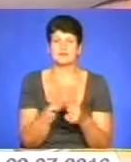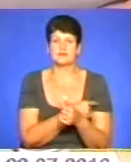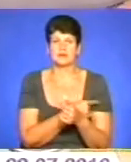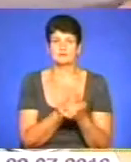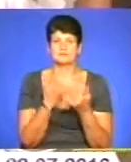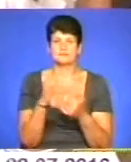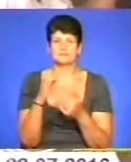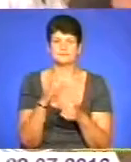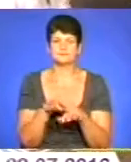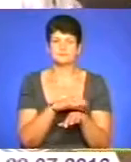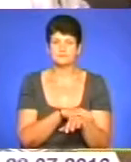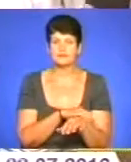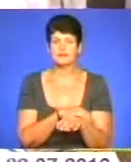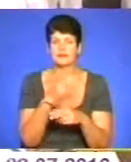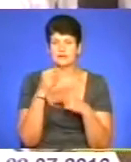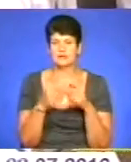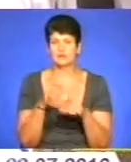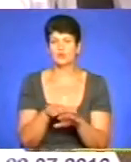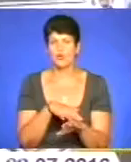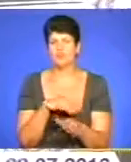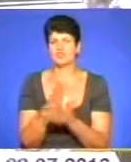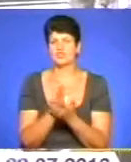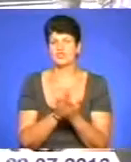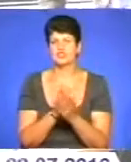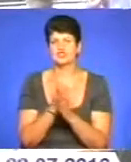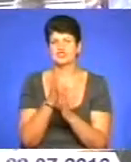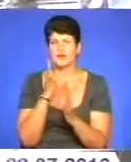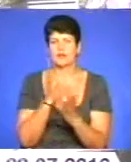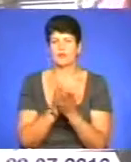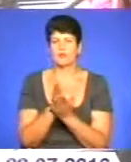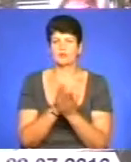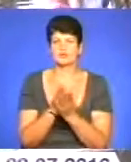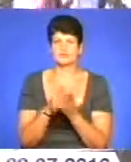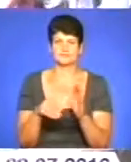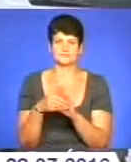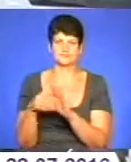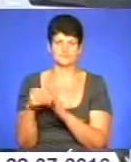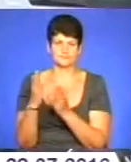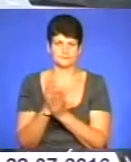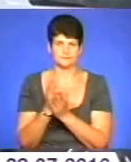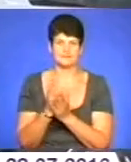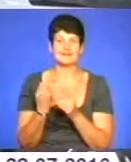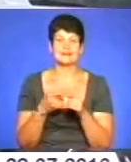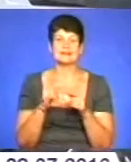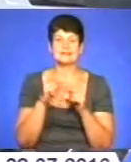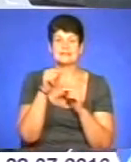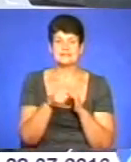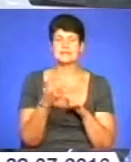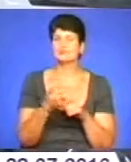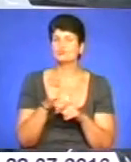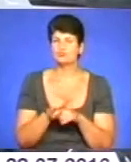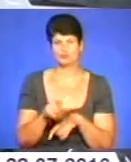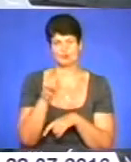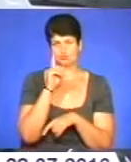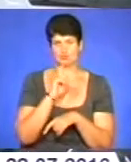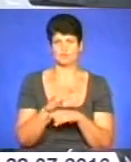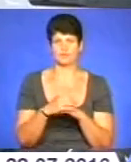традиції, довгі черги і послуги у конвертах. І так такі акції виправдані. Це навіть, я би сказав, дуже зручно, тому